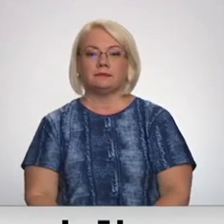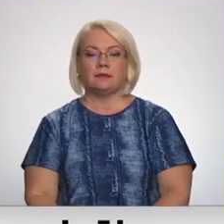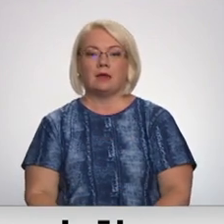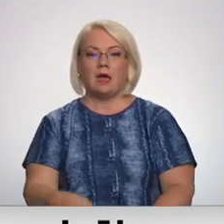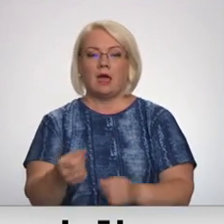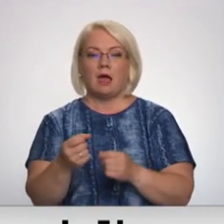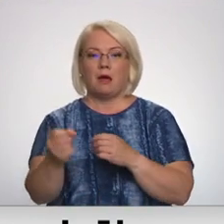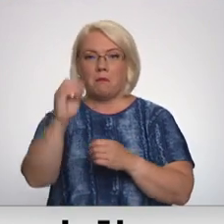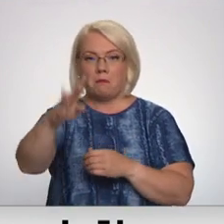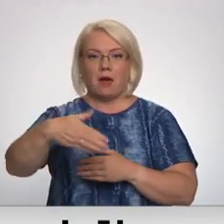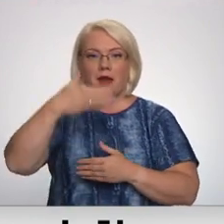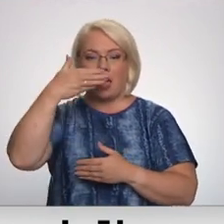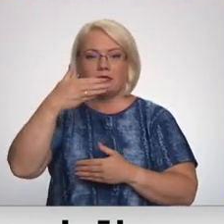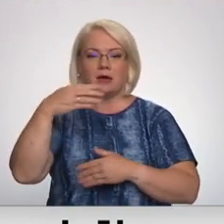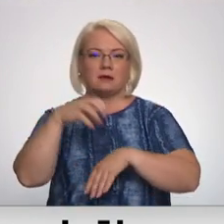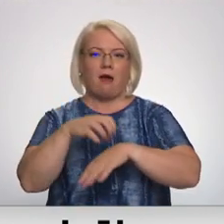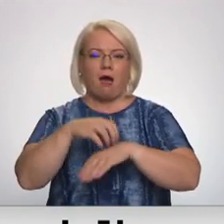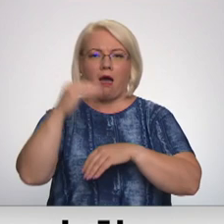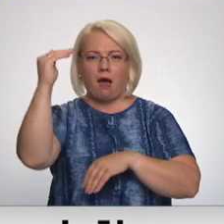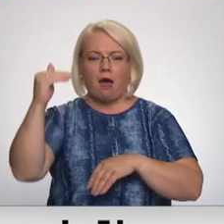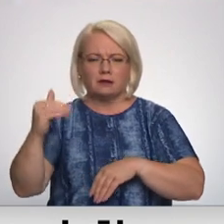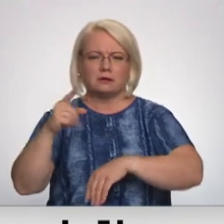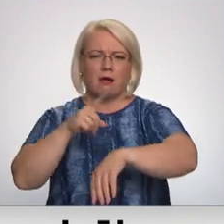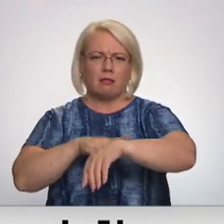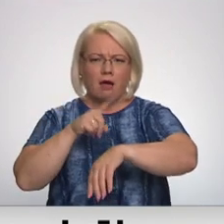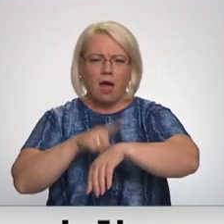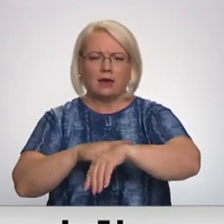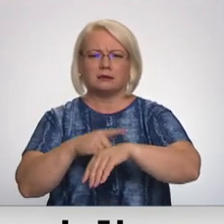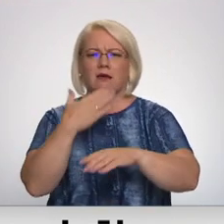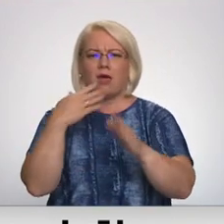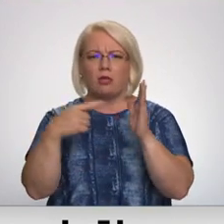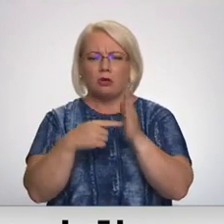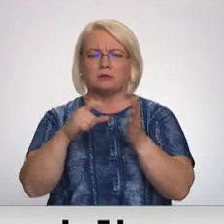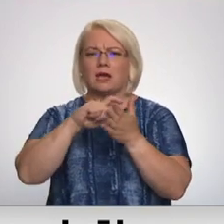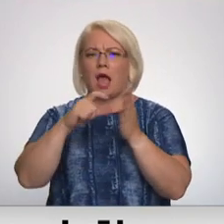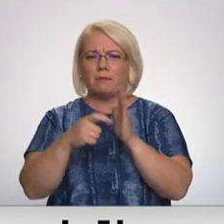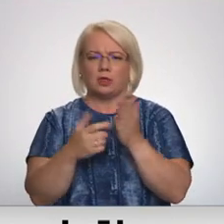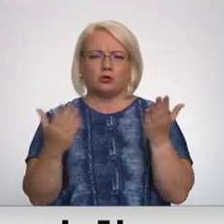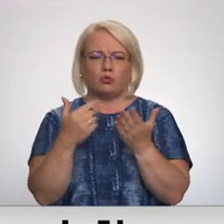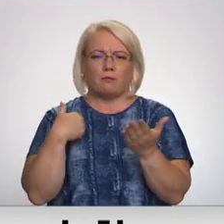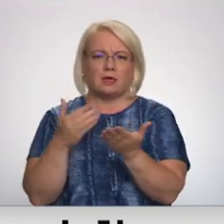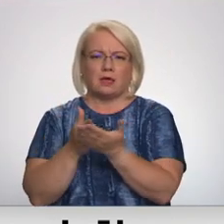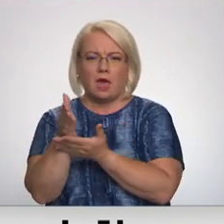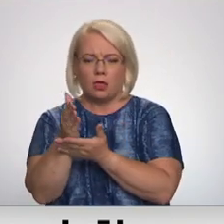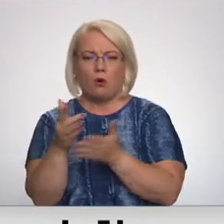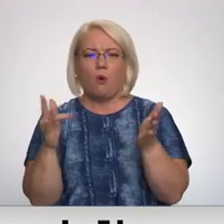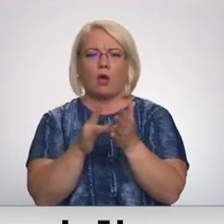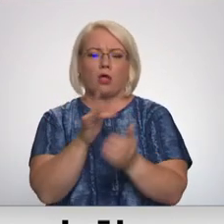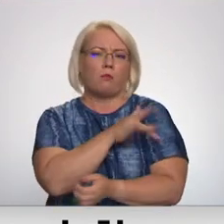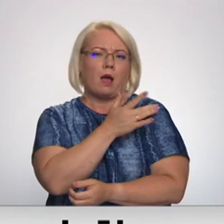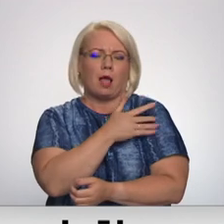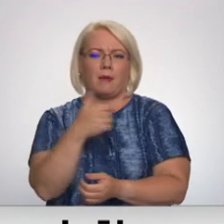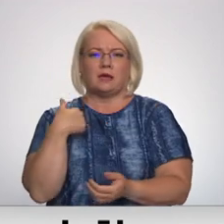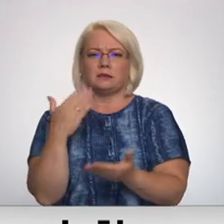Parādās jau man viss ārsts, pie kā man jāiet vizītes laiks, datums, kabinets, kurā man ir jābūt un uz kādu pakalpojumu esmu